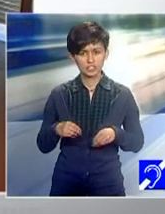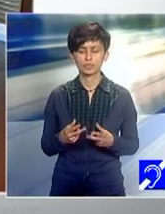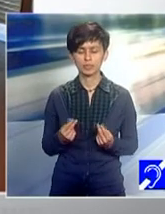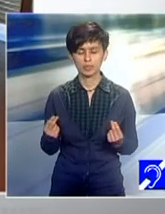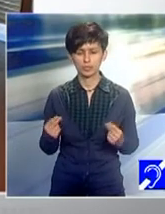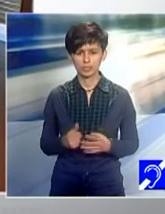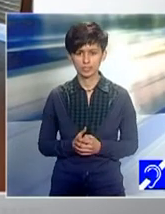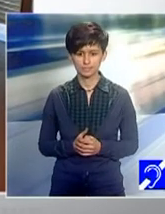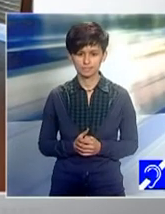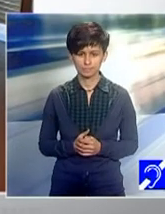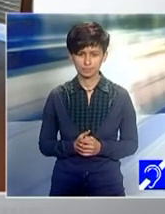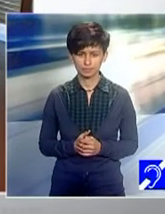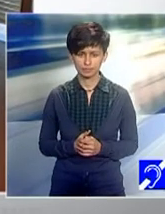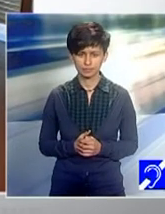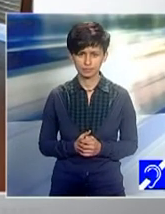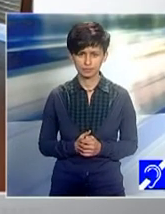deschiși.